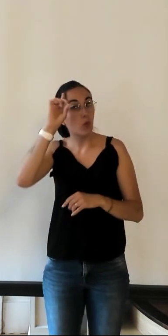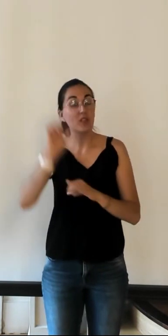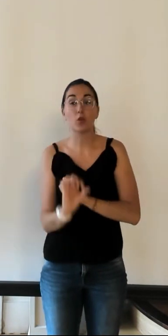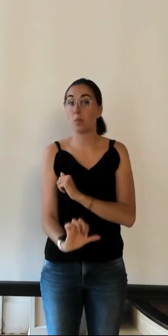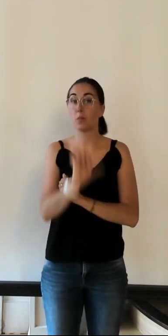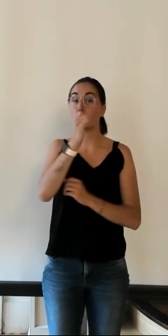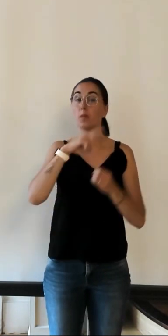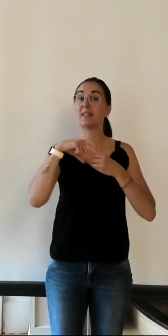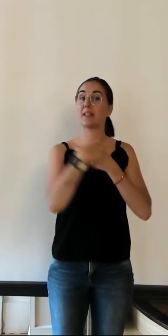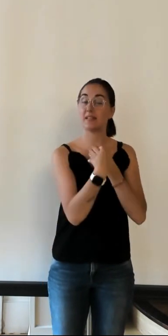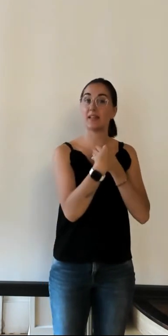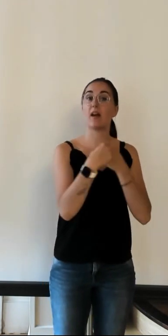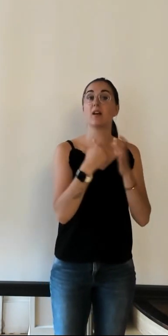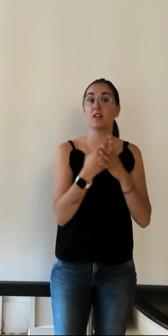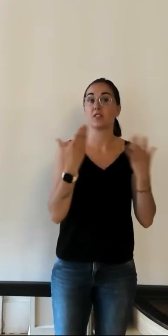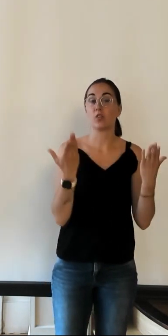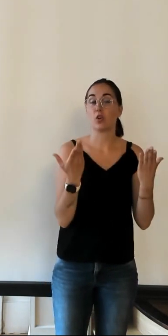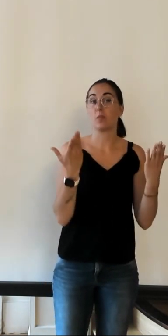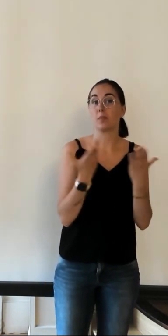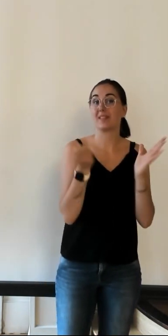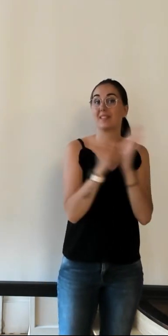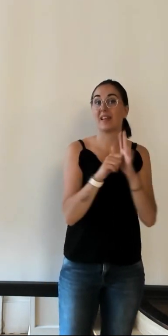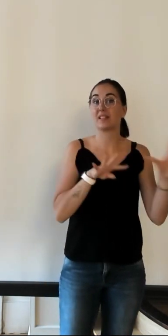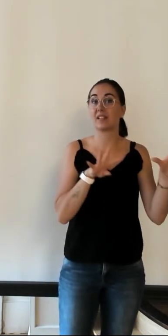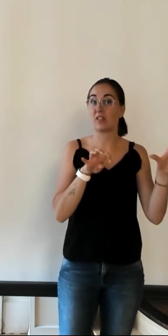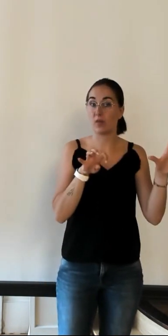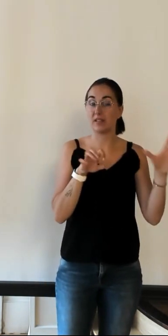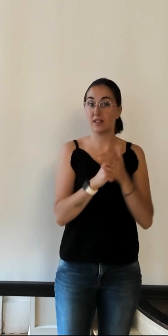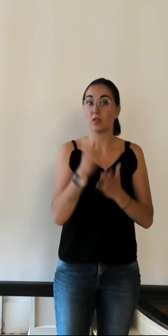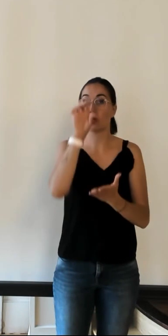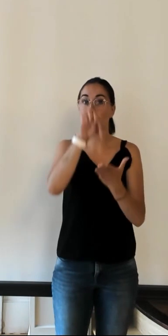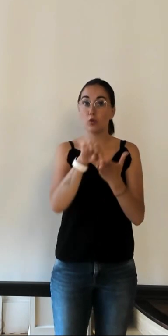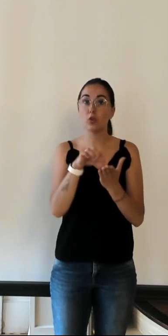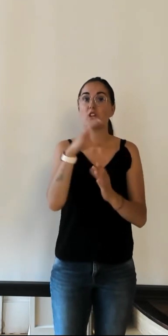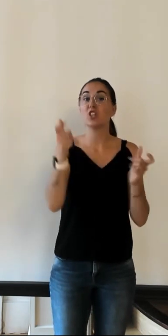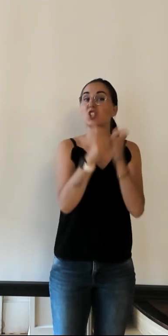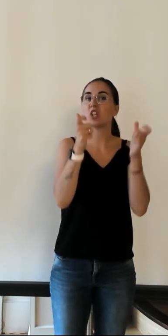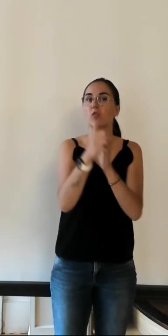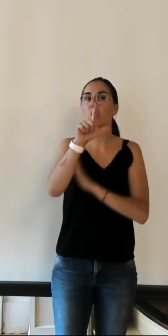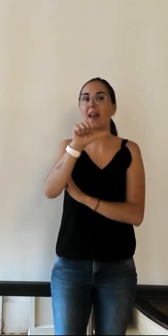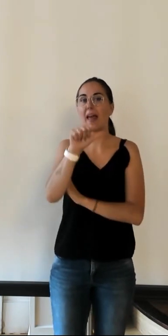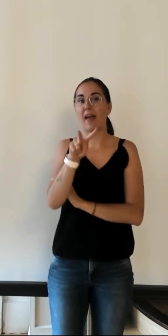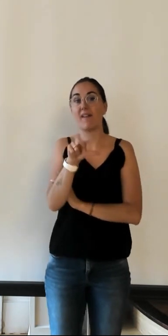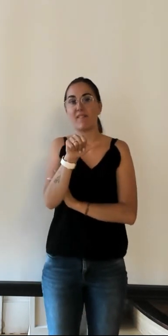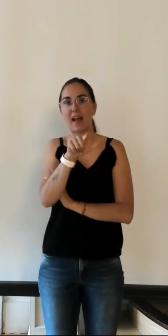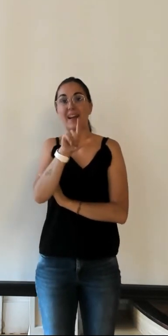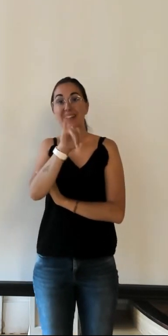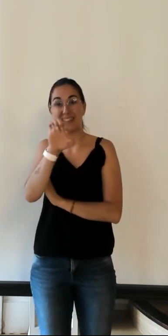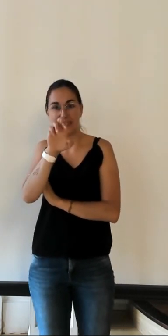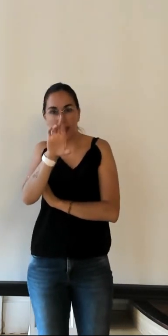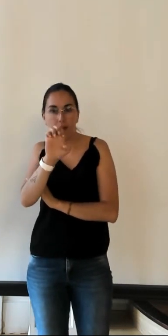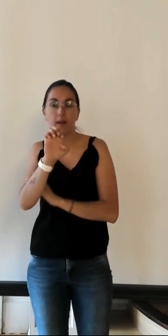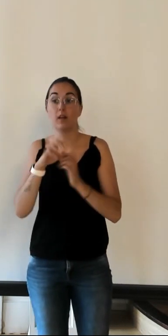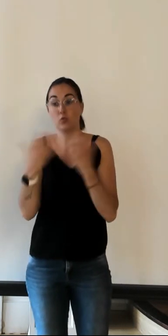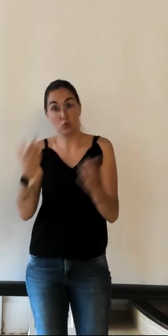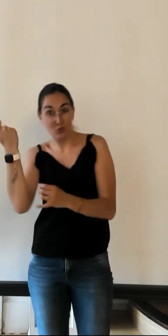en 1890 c'est Château-la-Valière avant-tour voilà mais donc c'est c'est pour ça